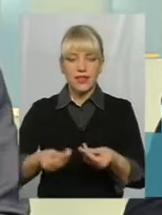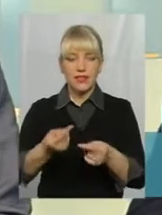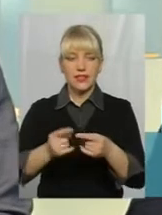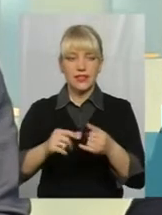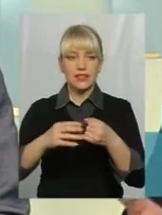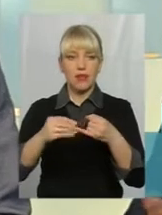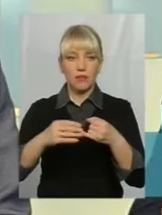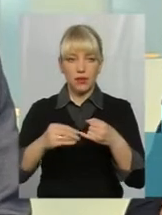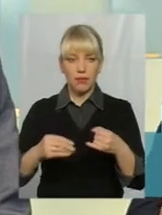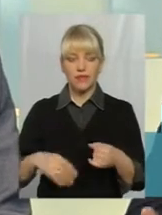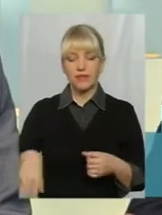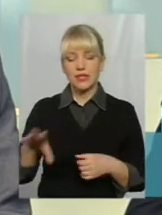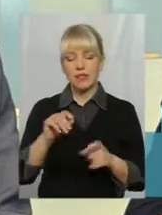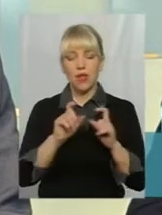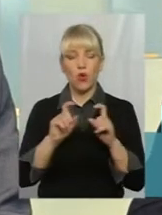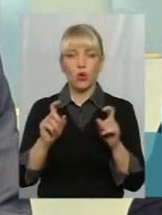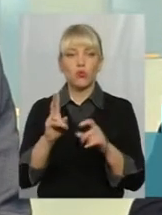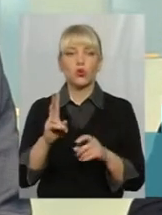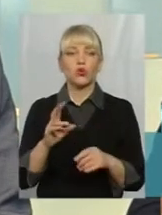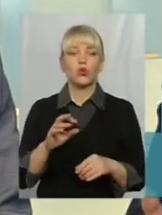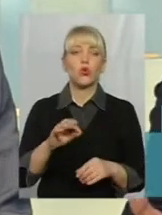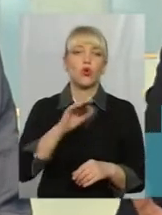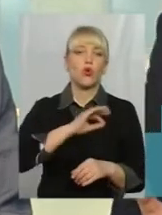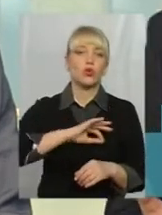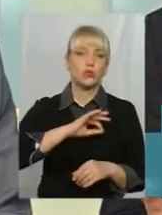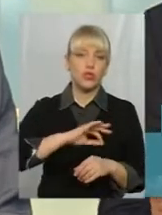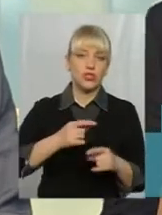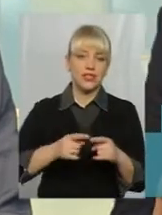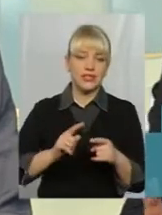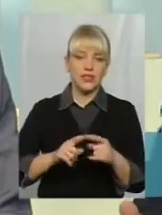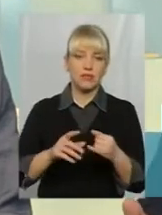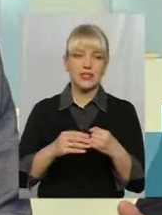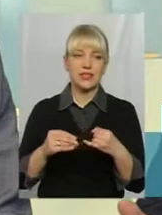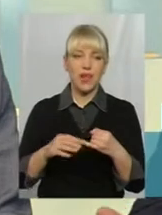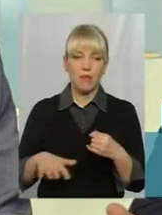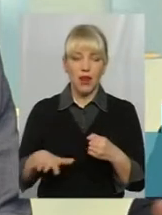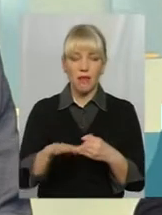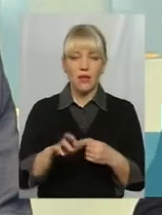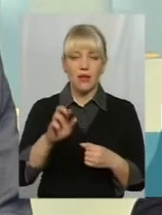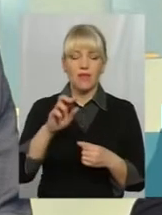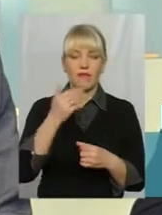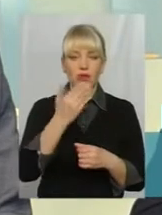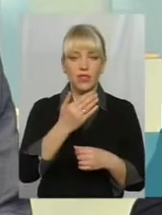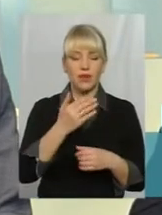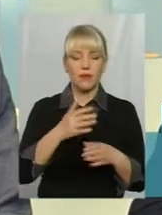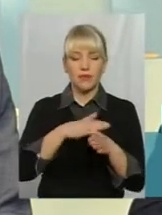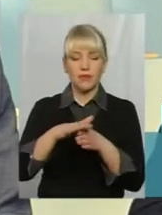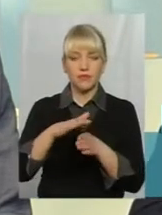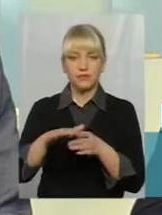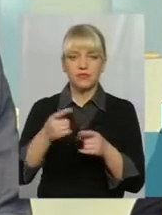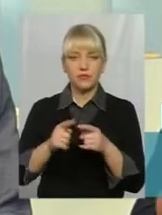всіма органами, які розпоряджалися цими землями, вони б дотримувалися цих документів.